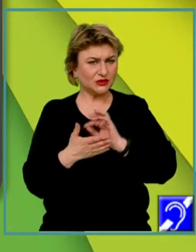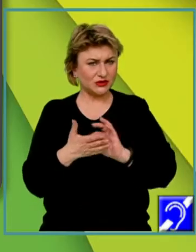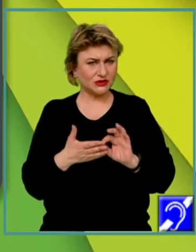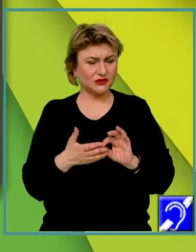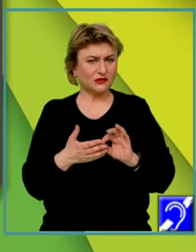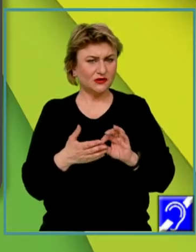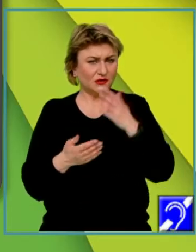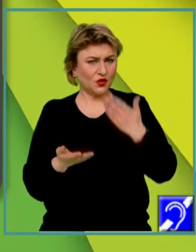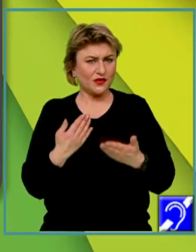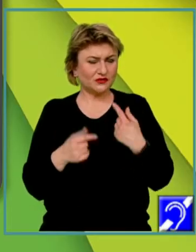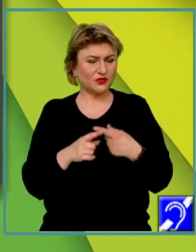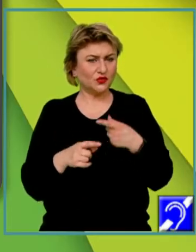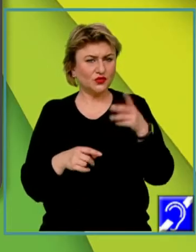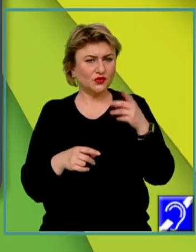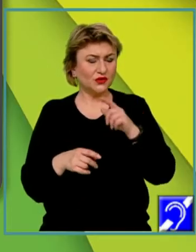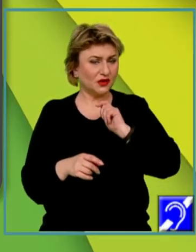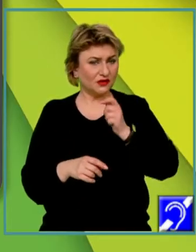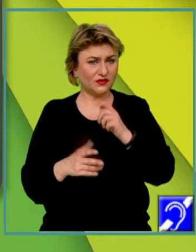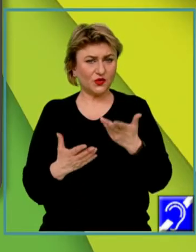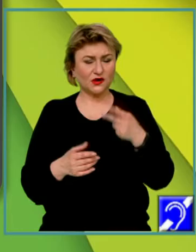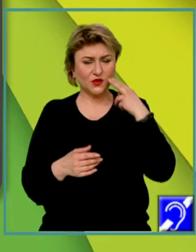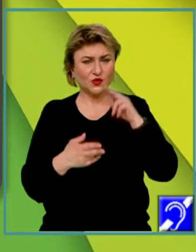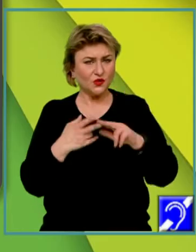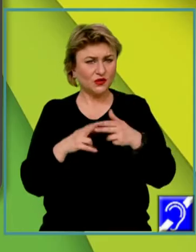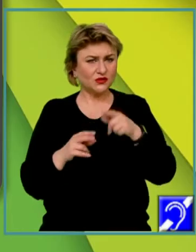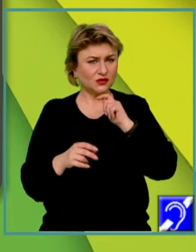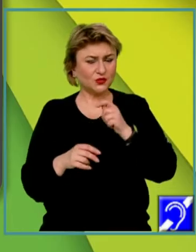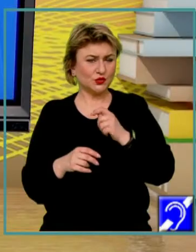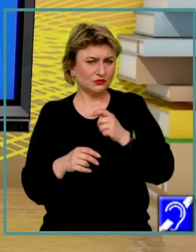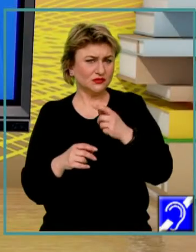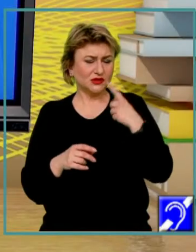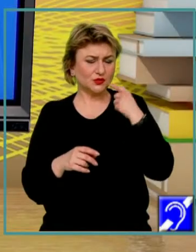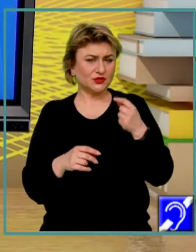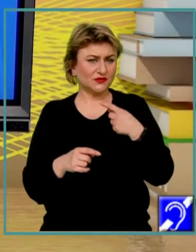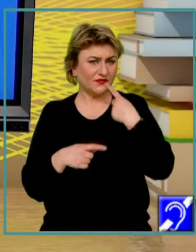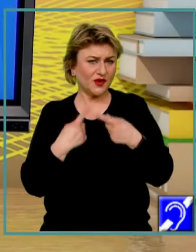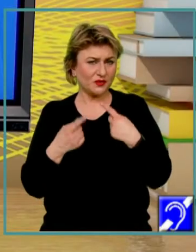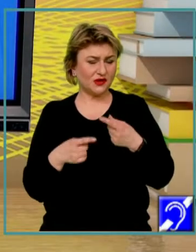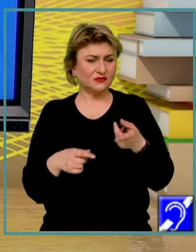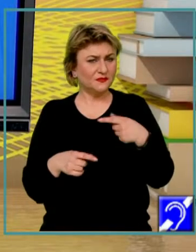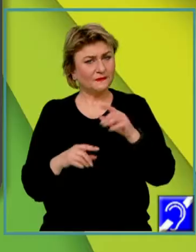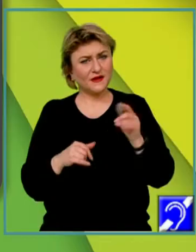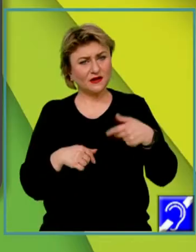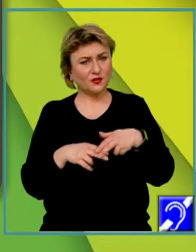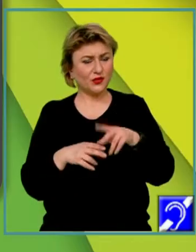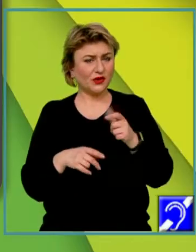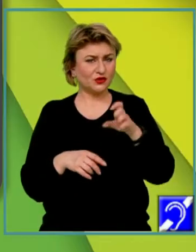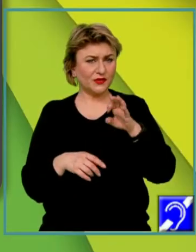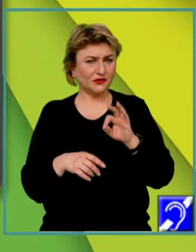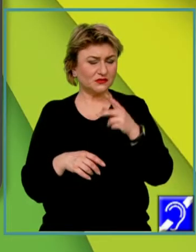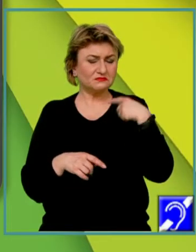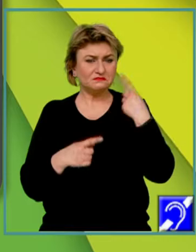comparativ cu interviul care pune accent pe răspunsuri verbale. Să revenim la subiectul nostru și să